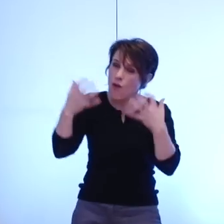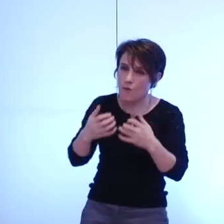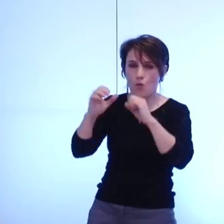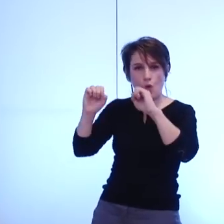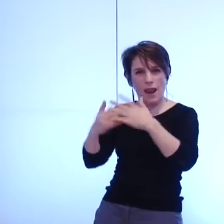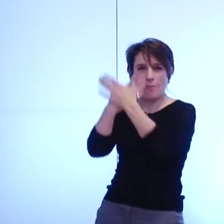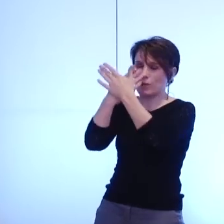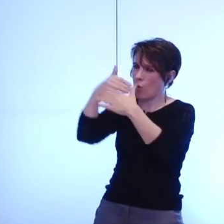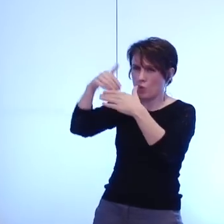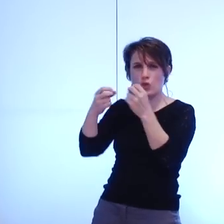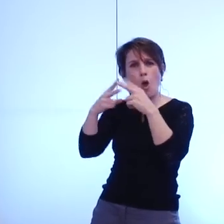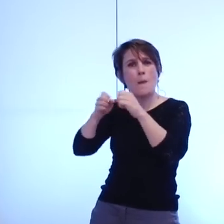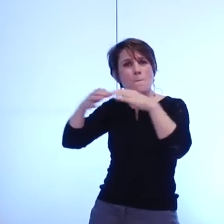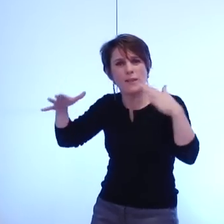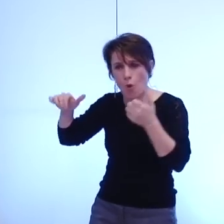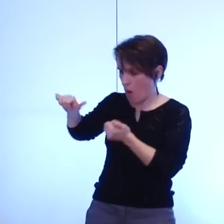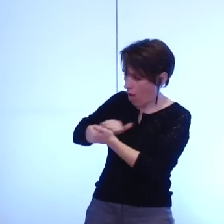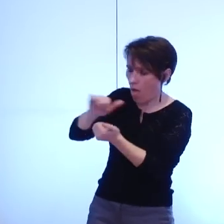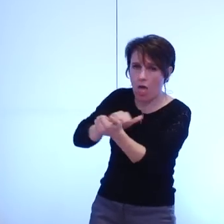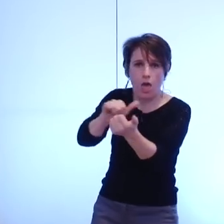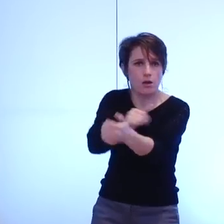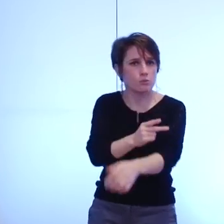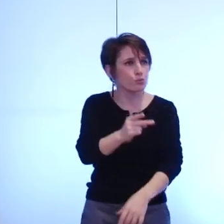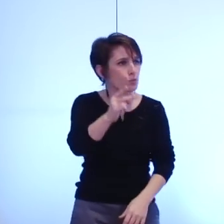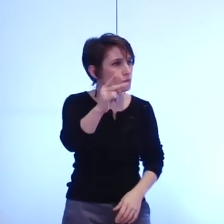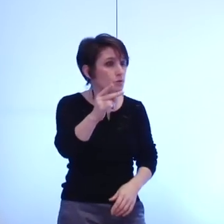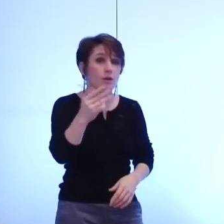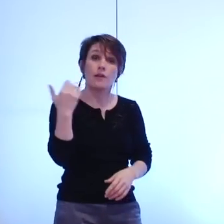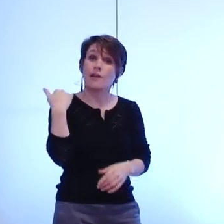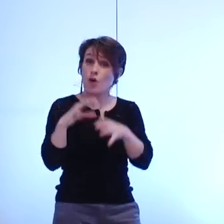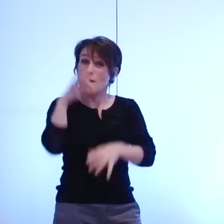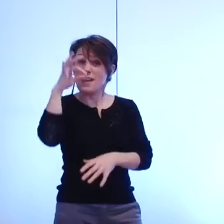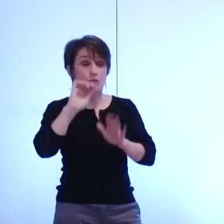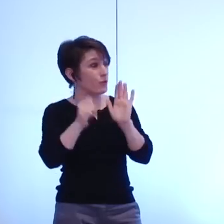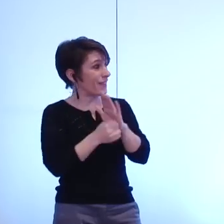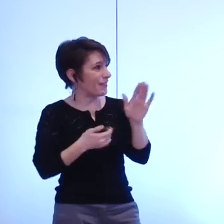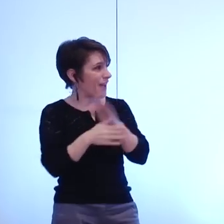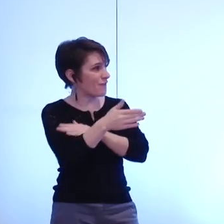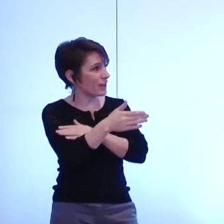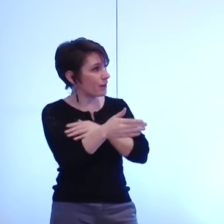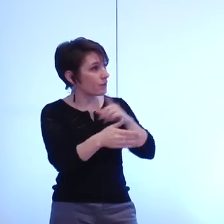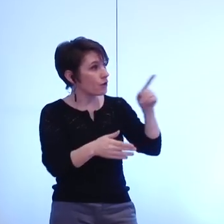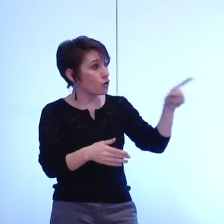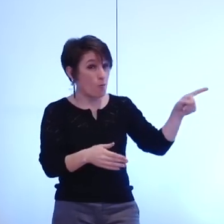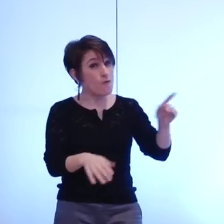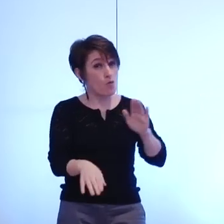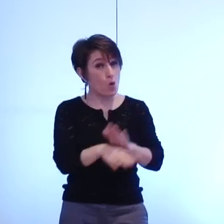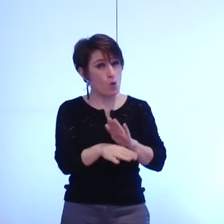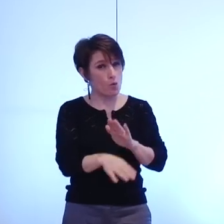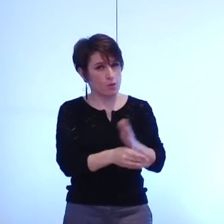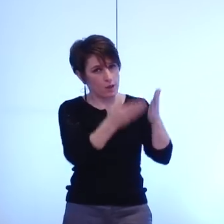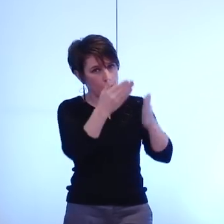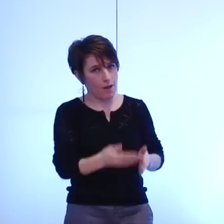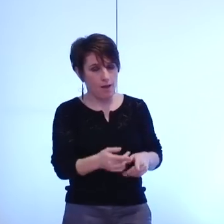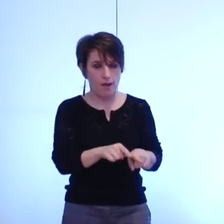de notre votre prise de fonction au mois d'avril était relativement distante pour ne pas dire critique quant à la